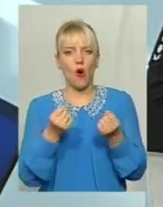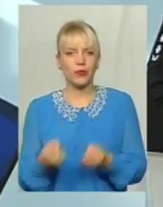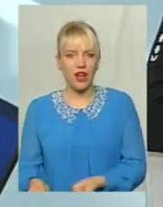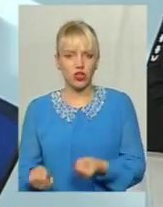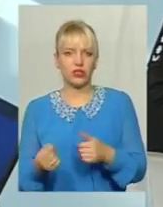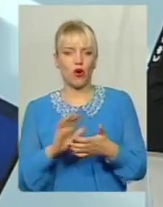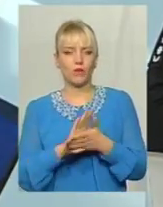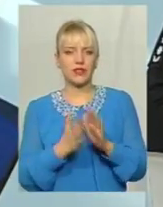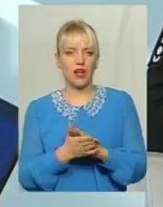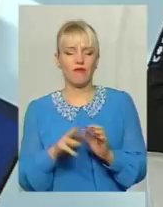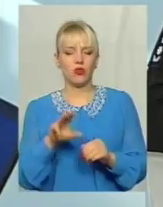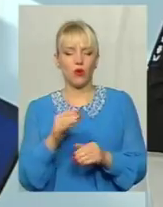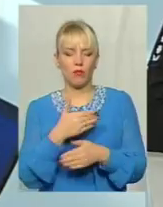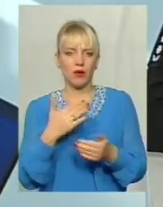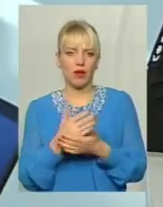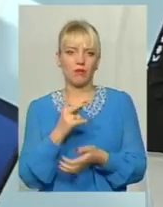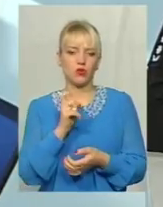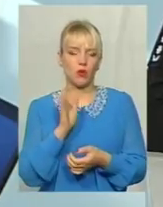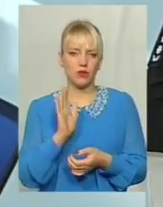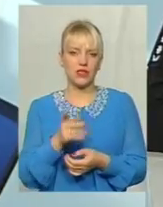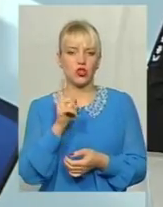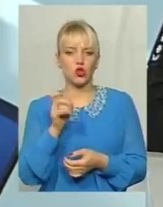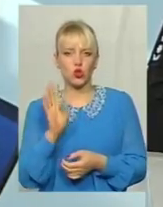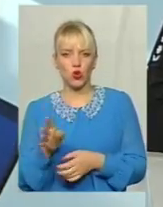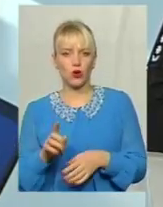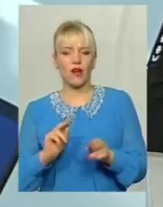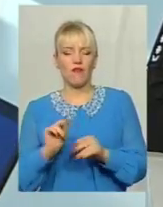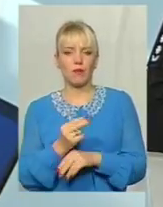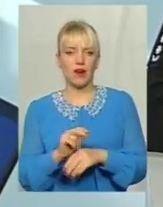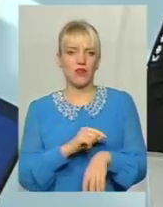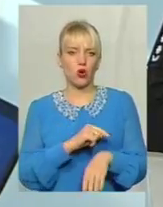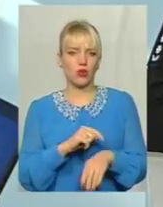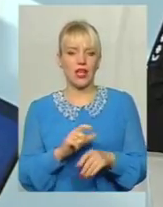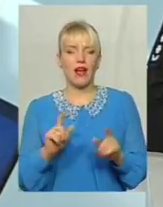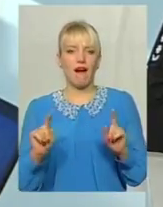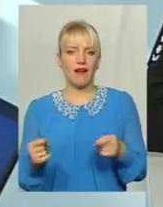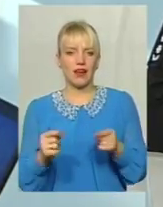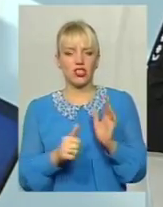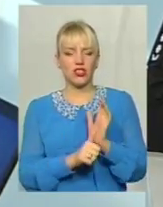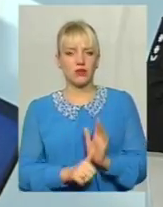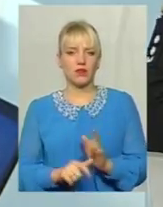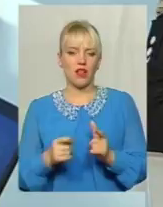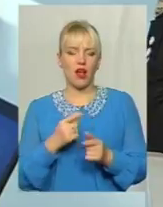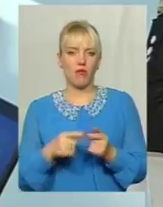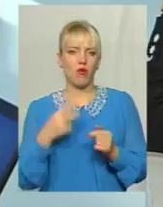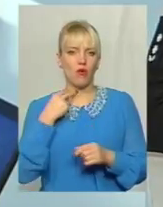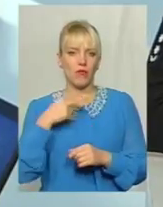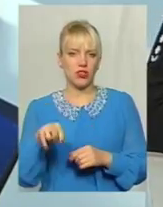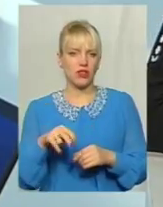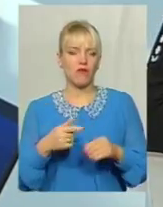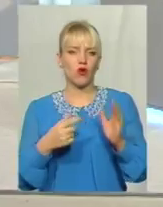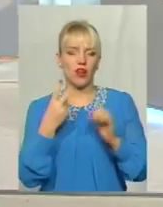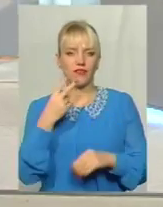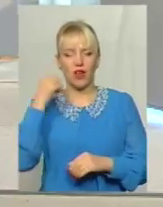ми маємо 150-240 годин виправних робіт, арешт до 6 місяців або обмеження волі до 2 років